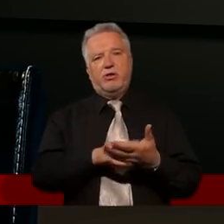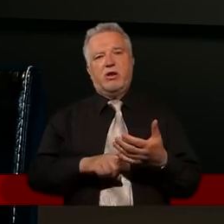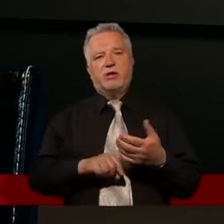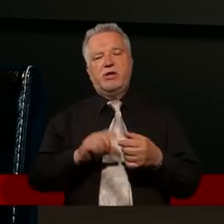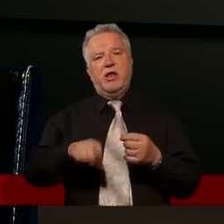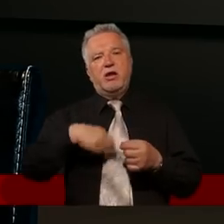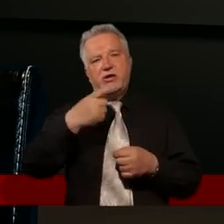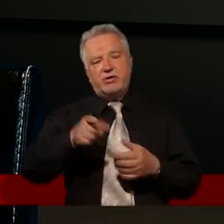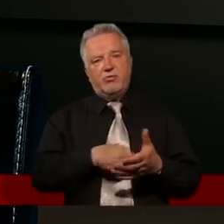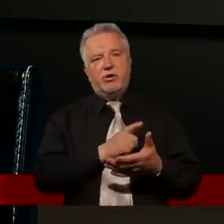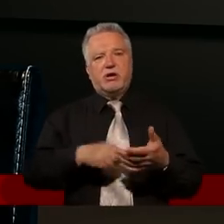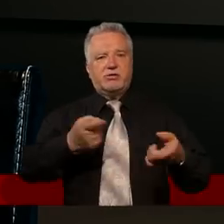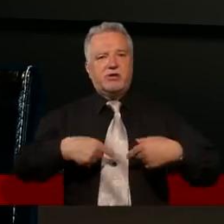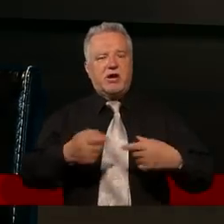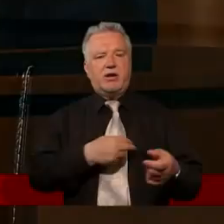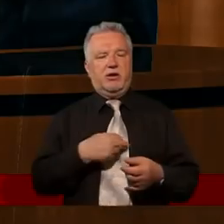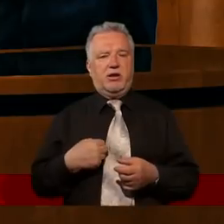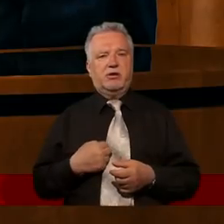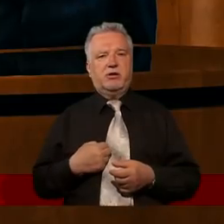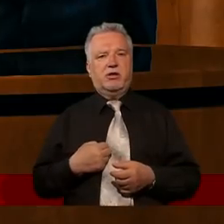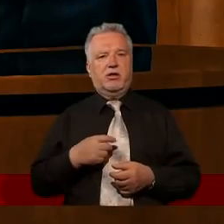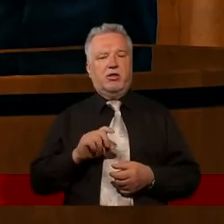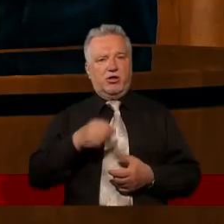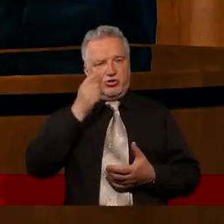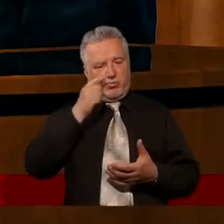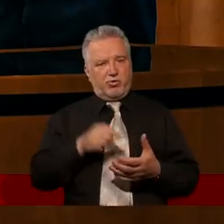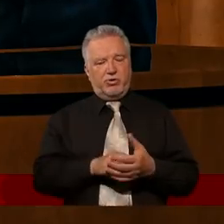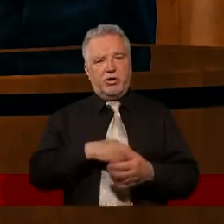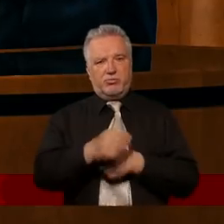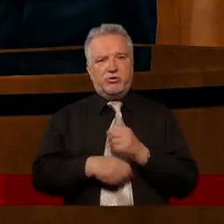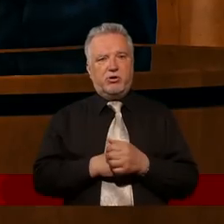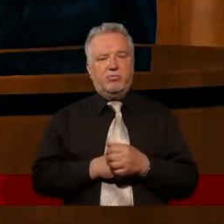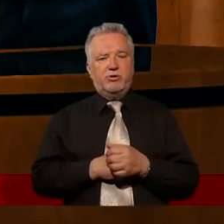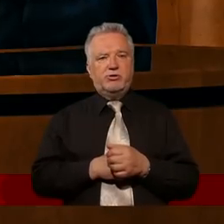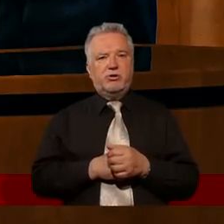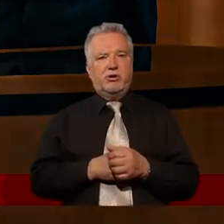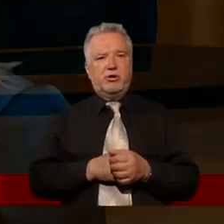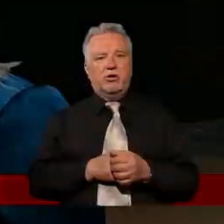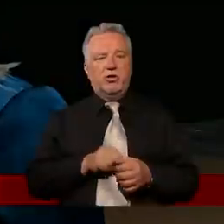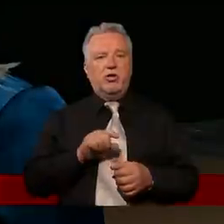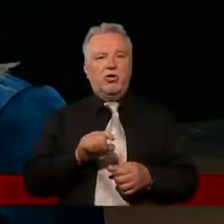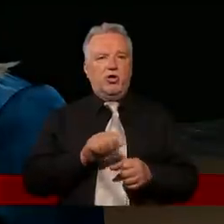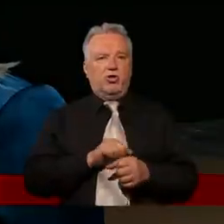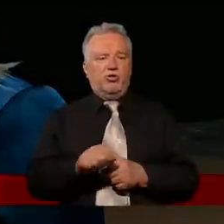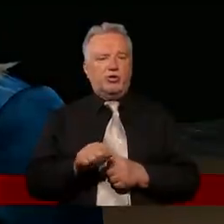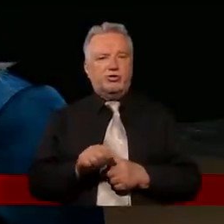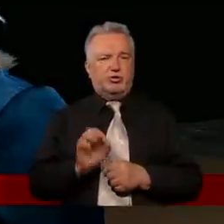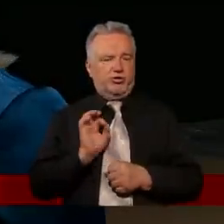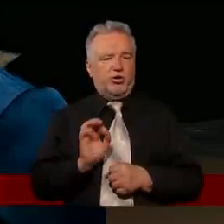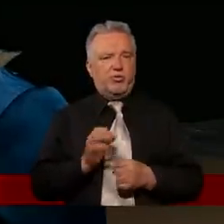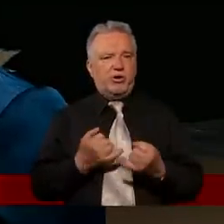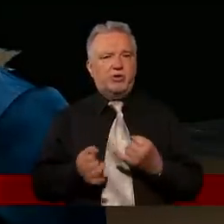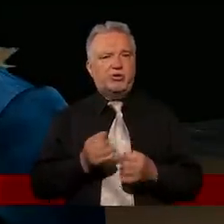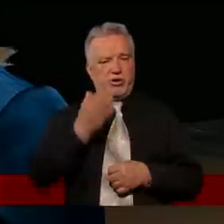kolejny raz nas zrani? Łatwo jest przebaczać? Oczywiście, że to nie jest popularne, ale myślę, że bardzo skuteczne. Bo przecież